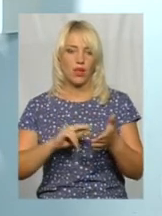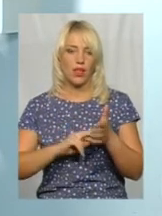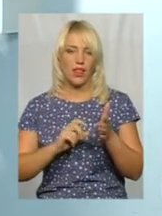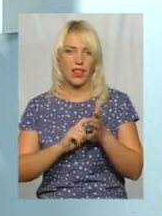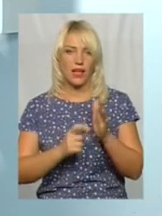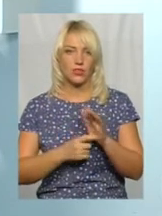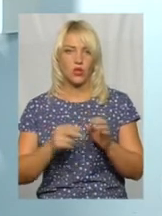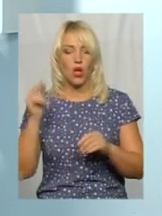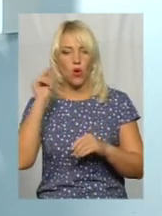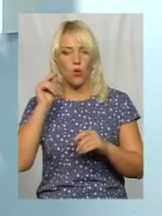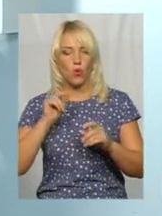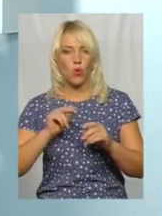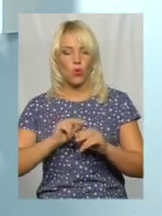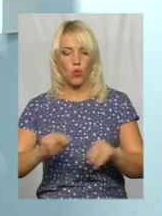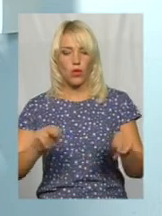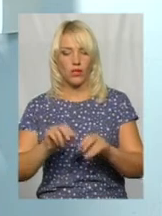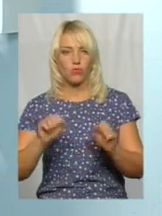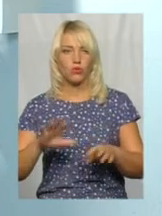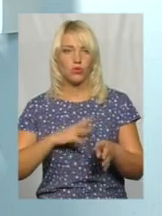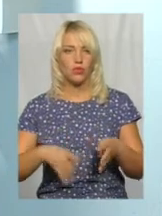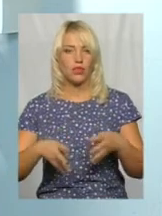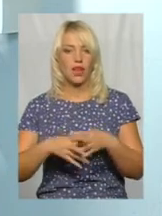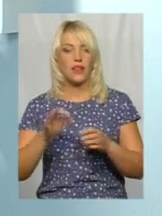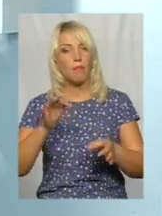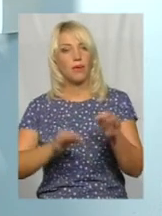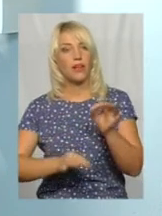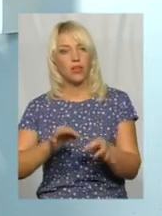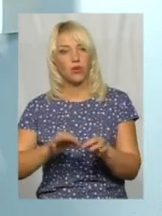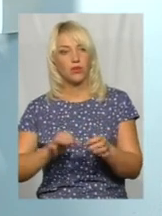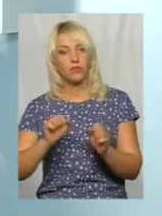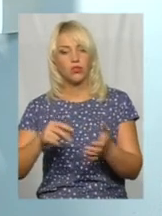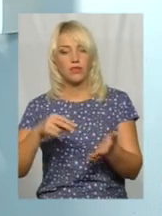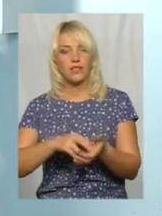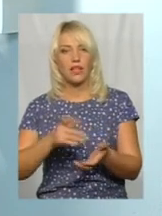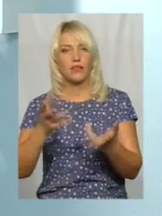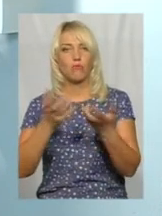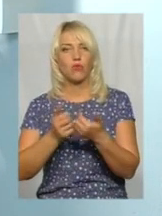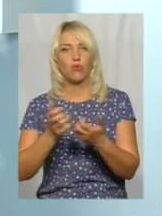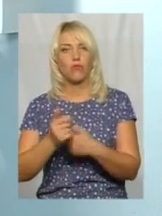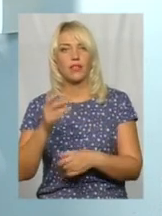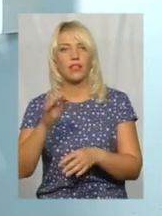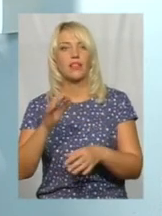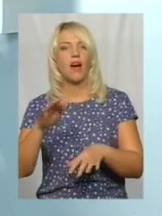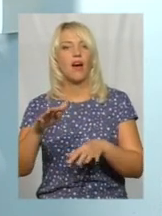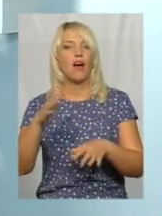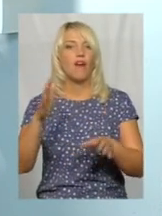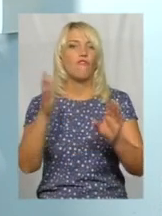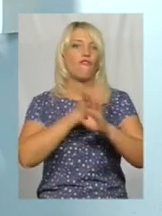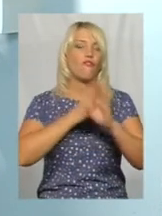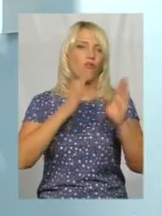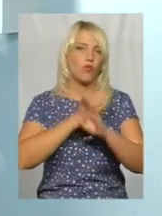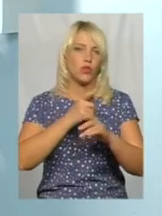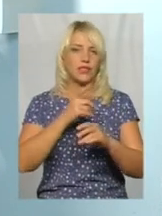уроки можуть бути інтегровані на природі, можна стати і порахувати на вулиці, можна на вулиці